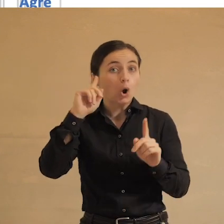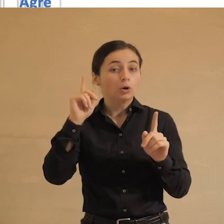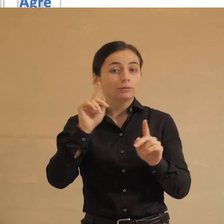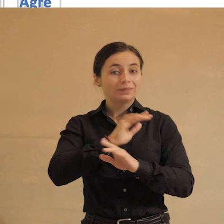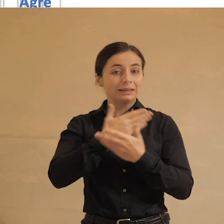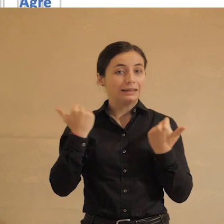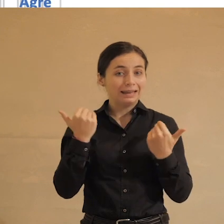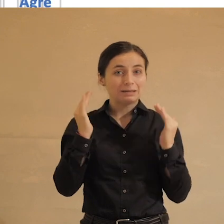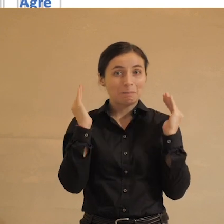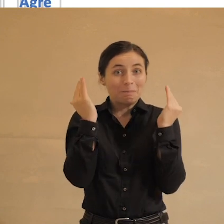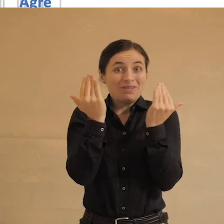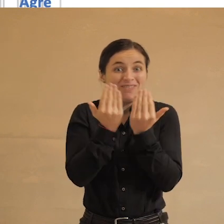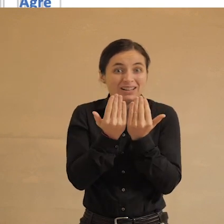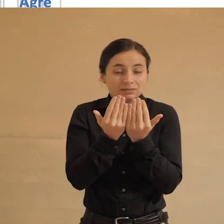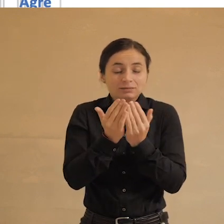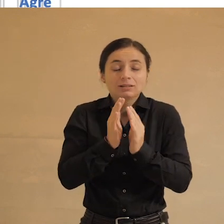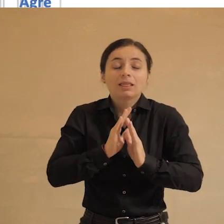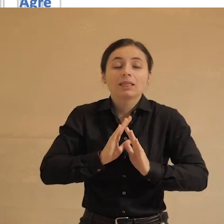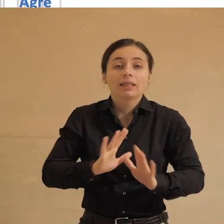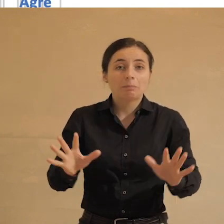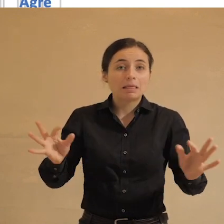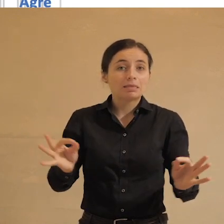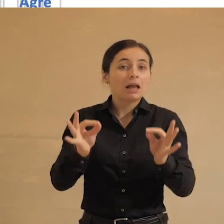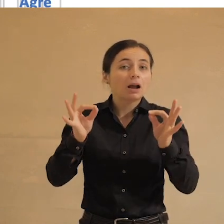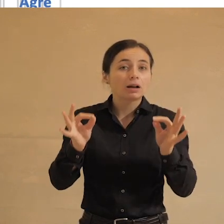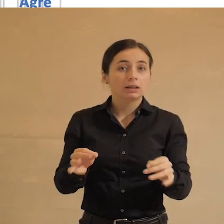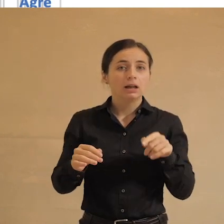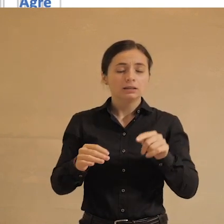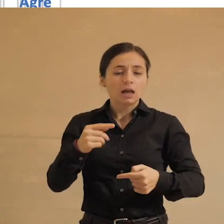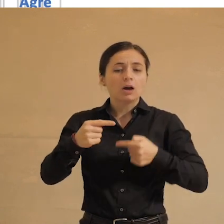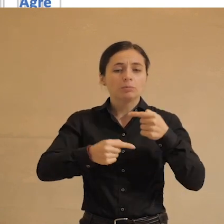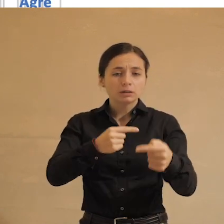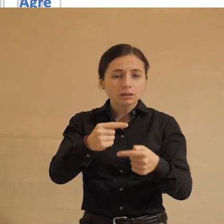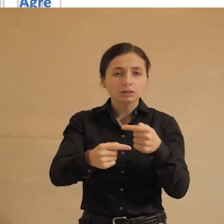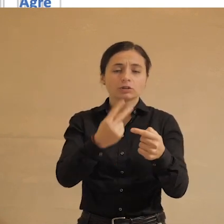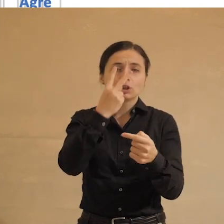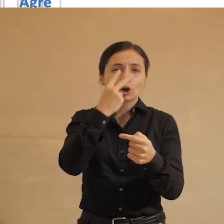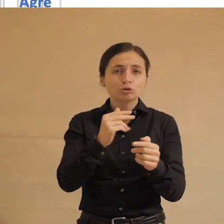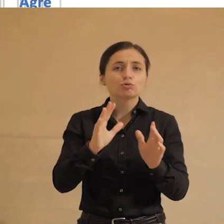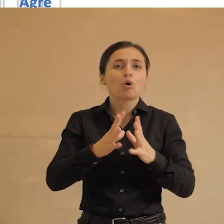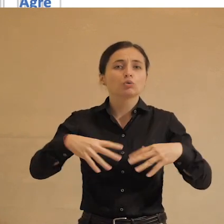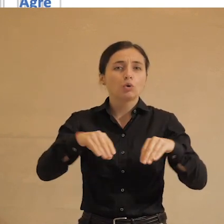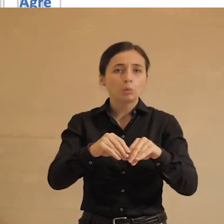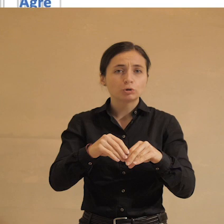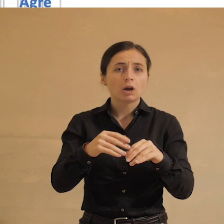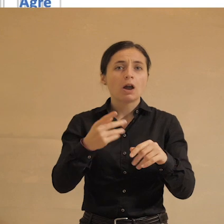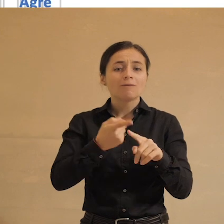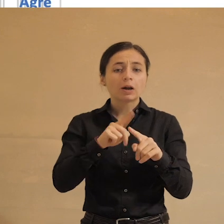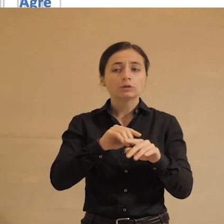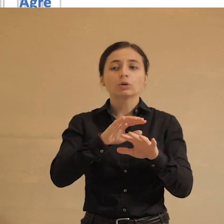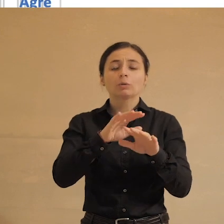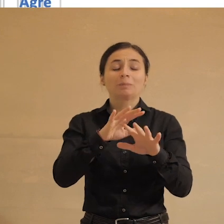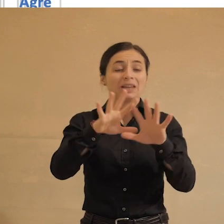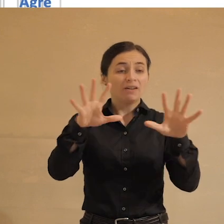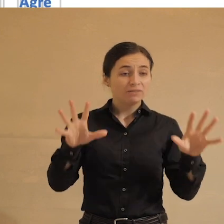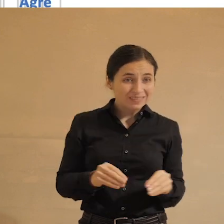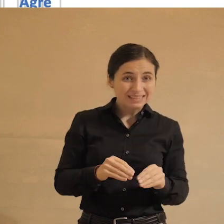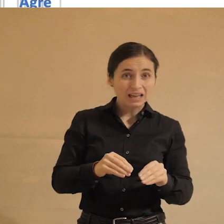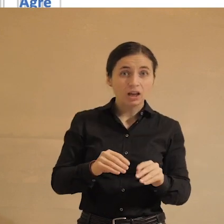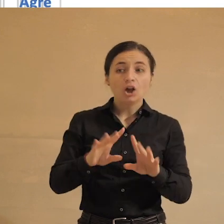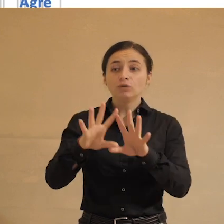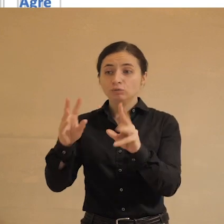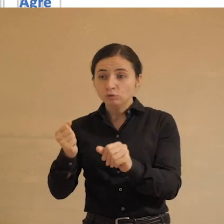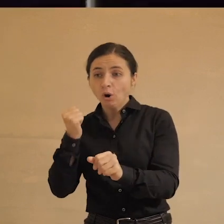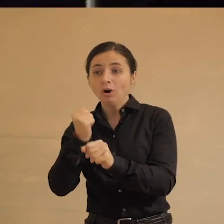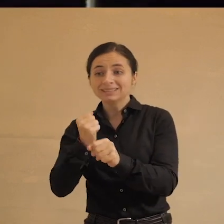никакой приватности никогда и не наступало. Там продолжается вся та же жизнь традиционного общества, котором все делают все на виду всех.